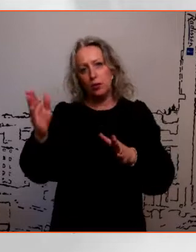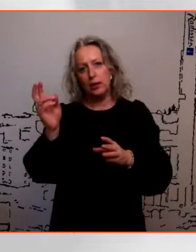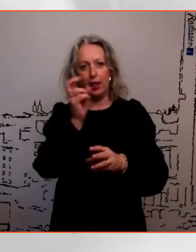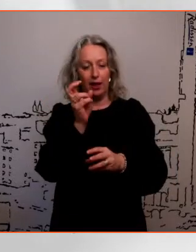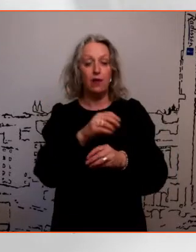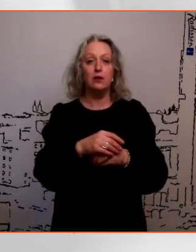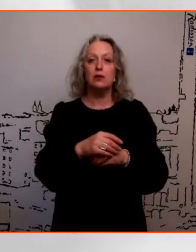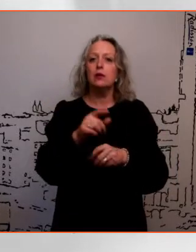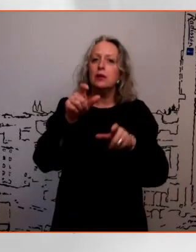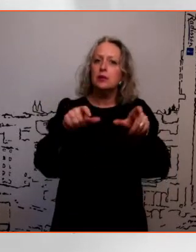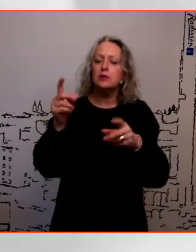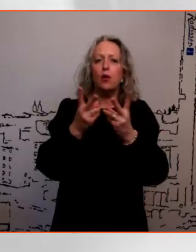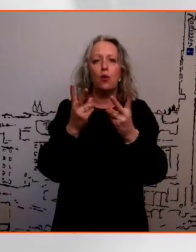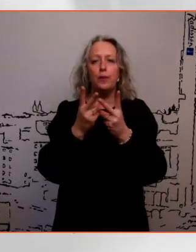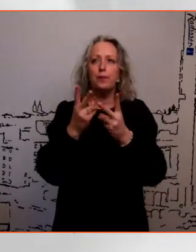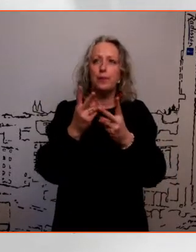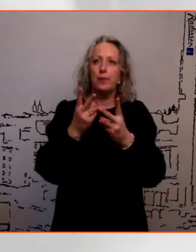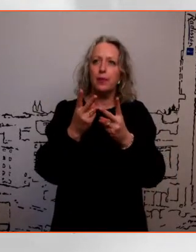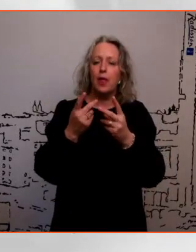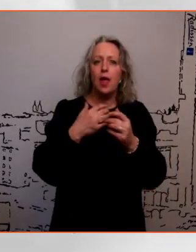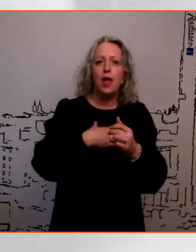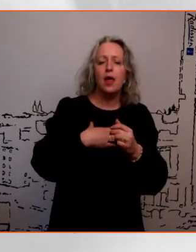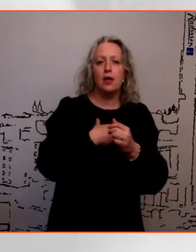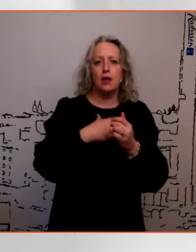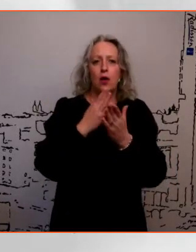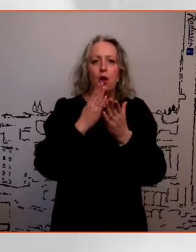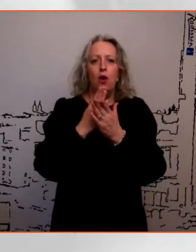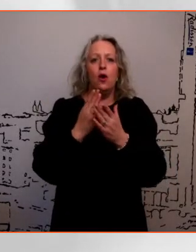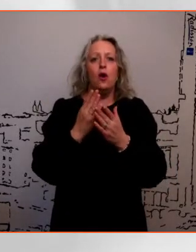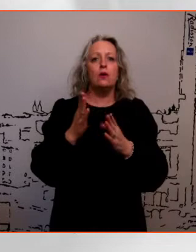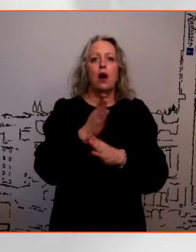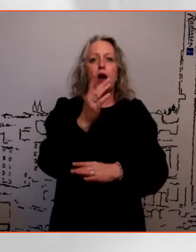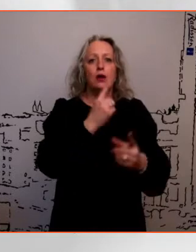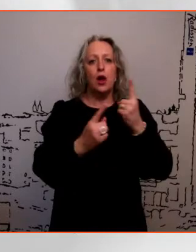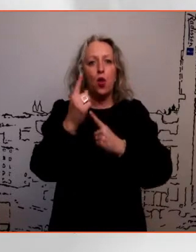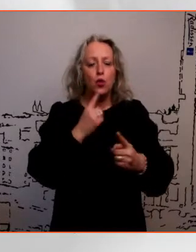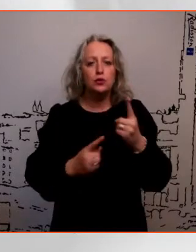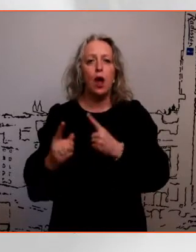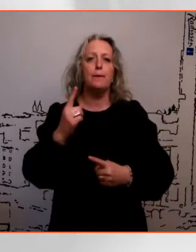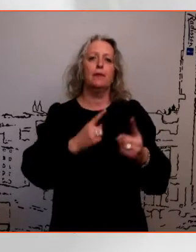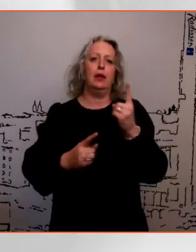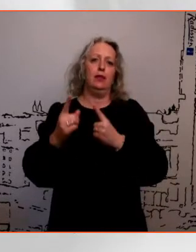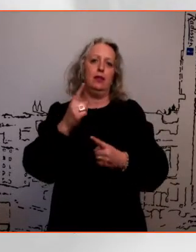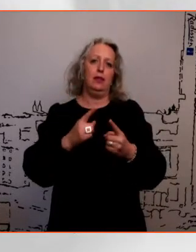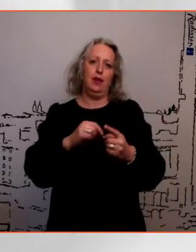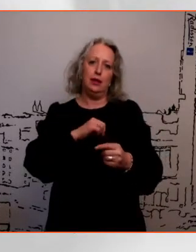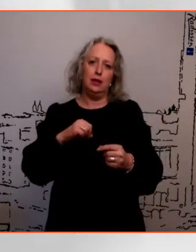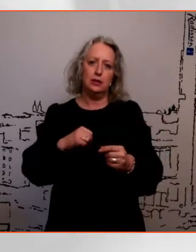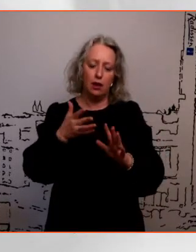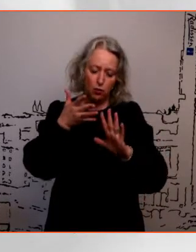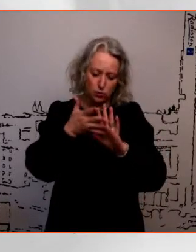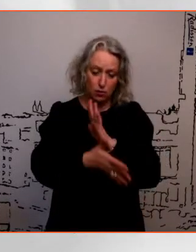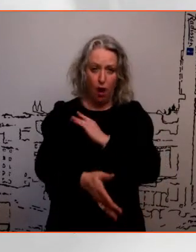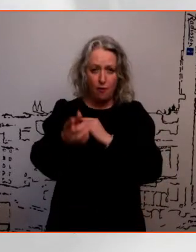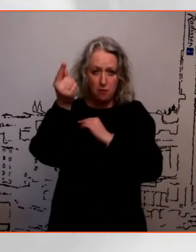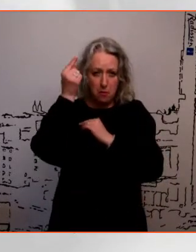nagu tee tähisteks on kõriärinõustamine ise sügav selline mõtisklemine, unistamine,